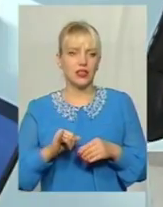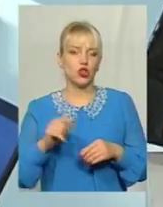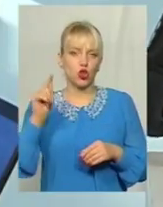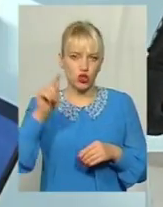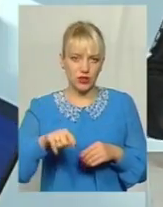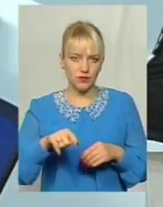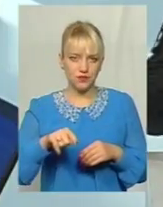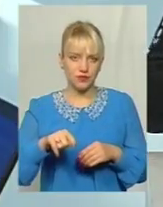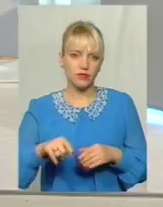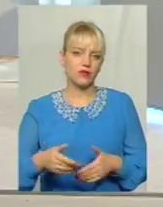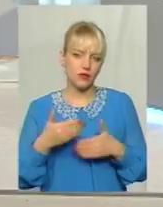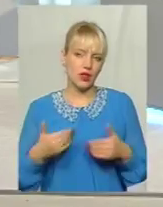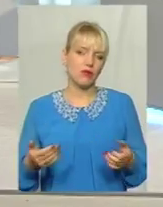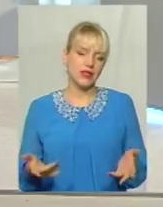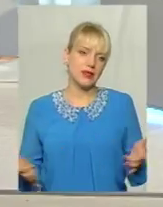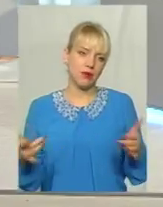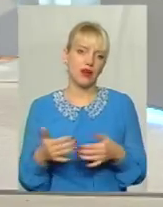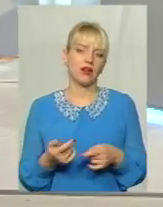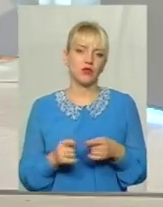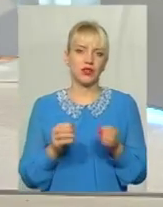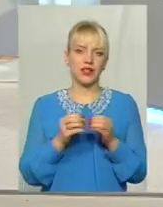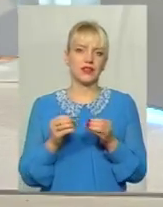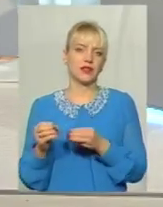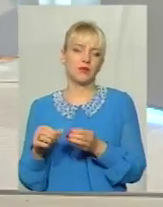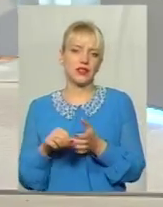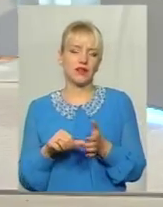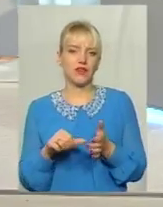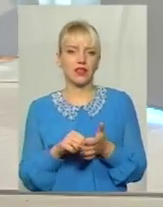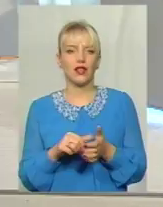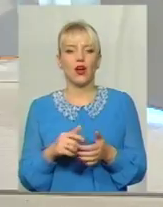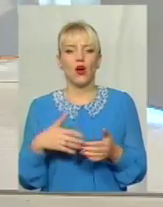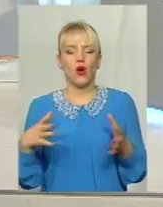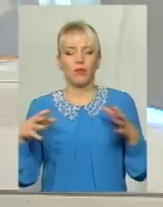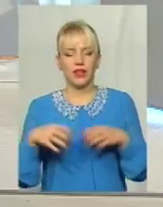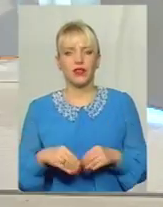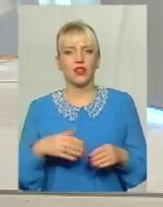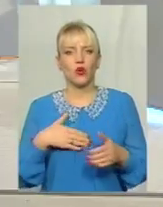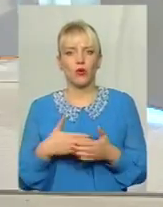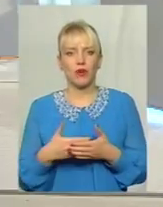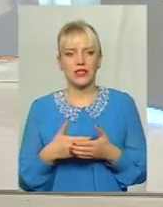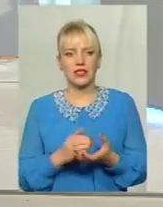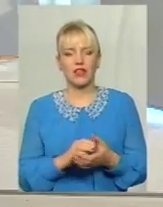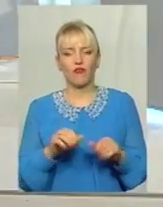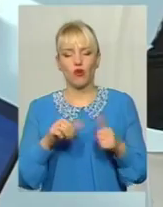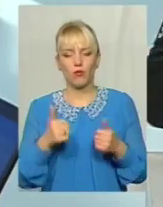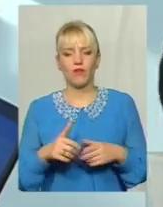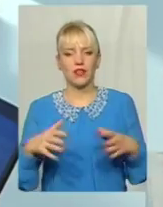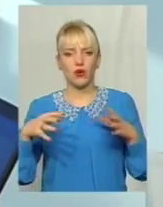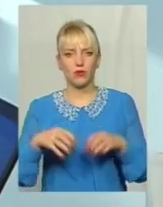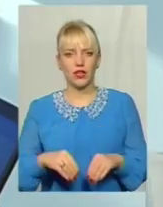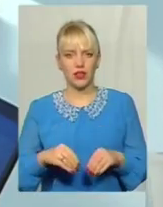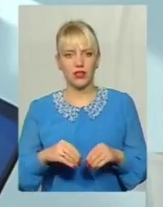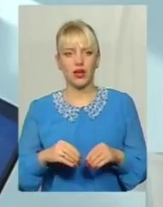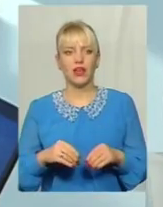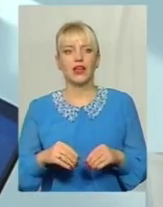ми збираємо таких 10 Представників Об'єднані громадські формування І об'єднана територіальна громада Як наприклад, в